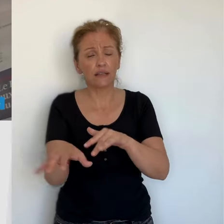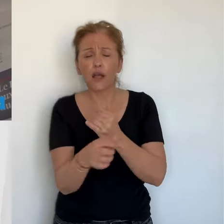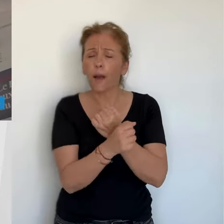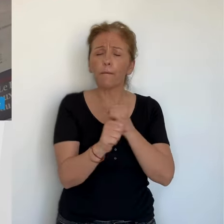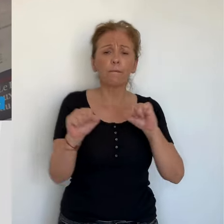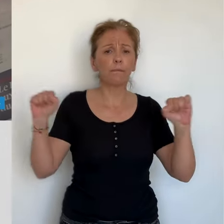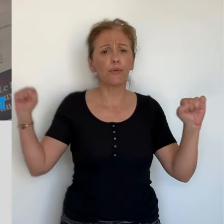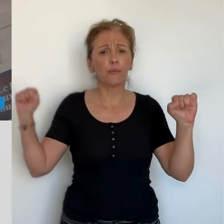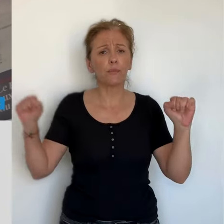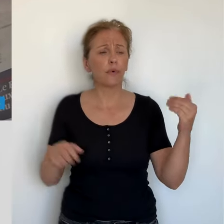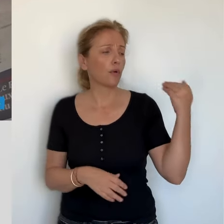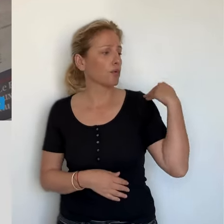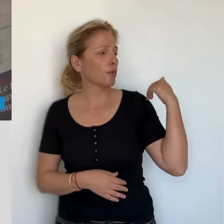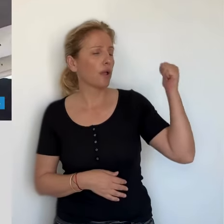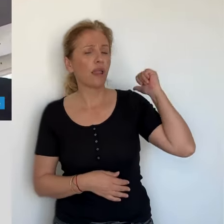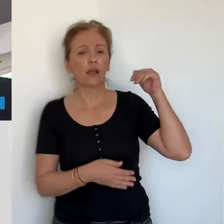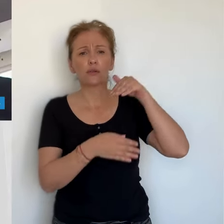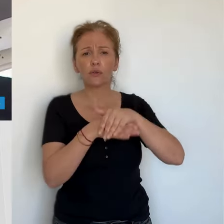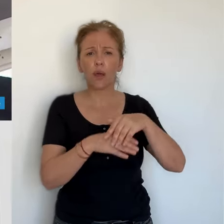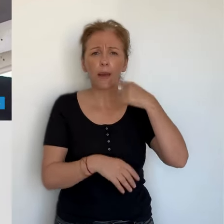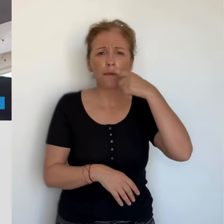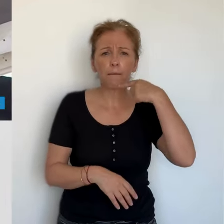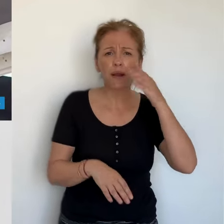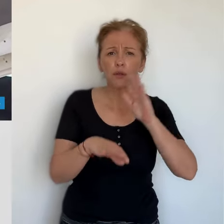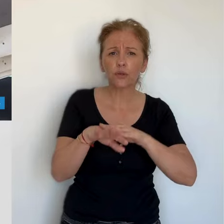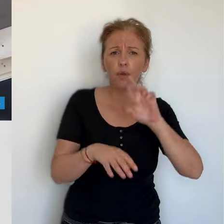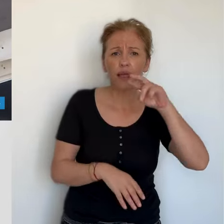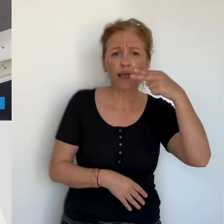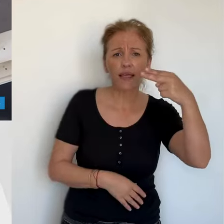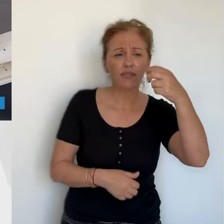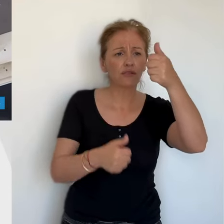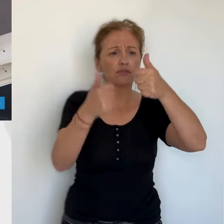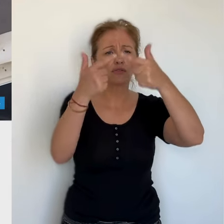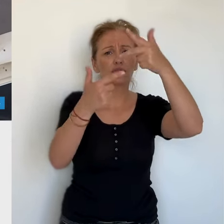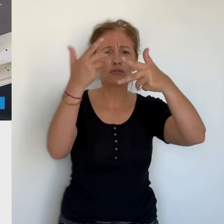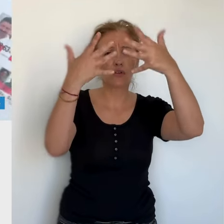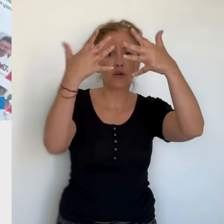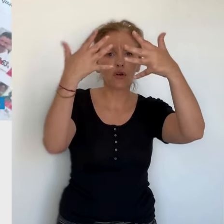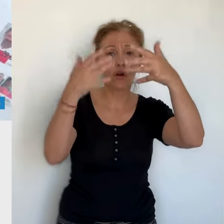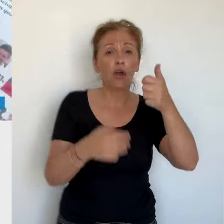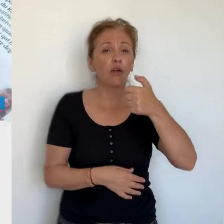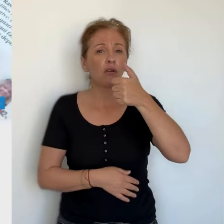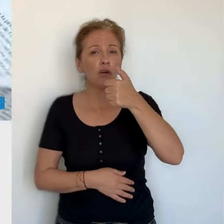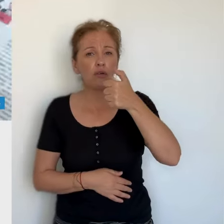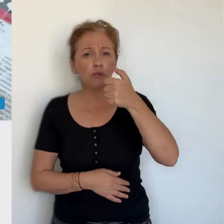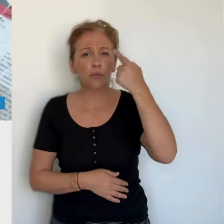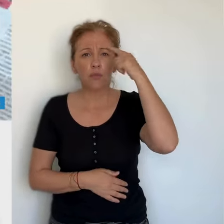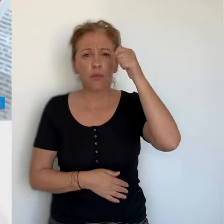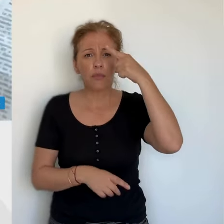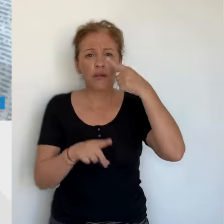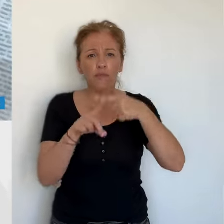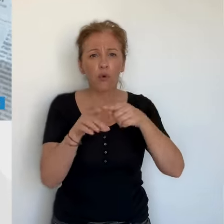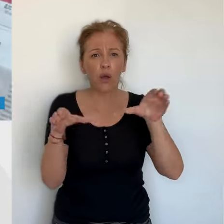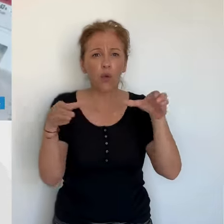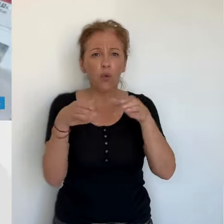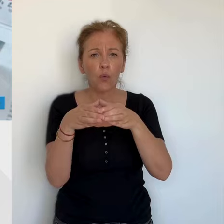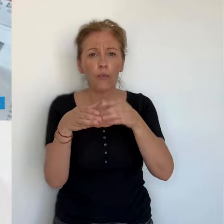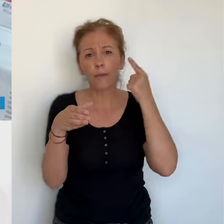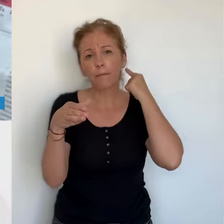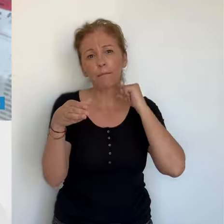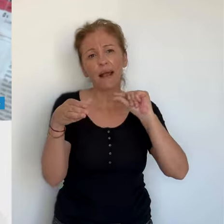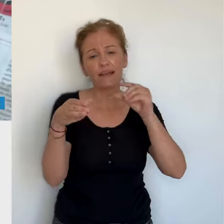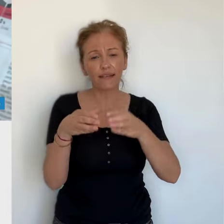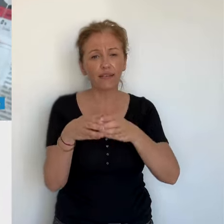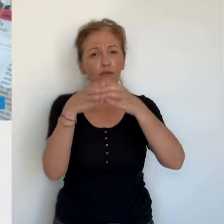Un séisme, un raz-de-marée, une déflagration. Depuis hier soir, les qualificatifs ne manquent pas pour évoquer le score du Rassemblement national en Corse.